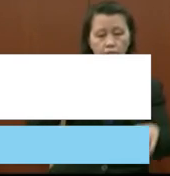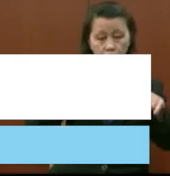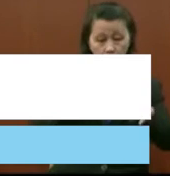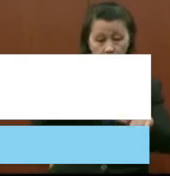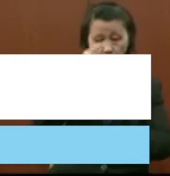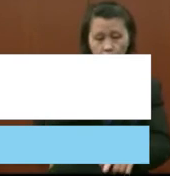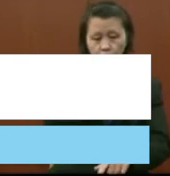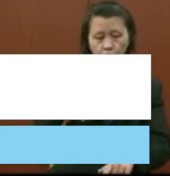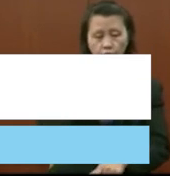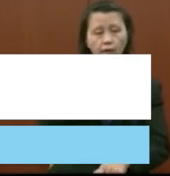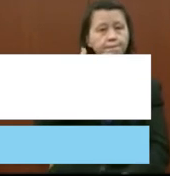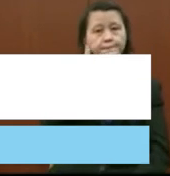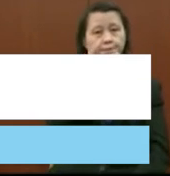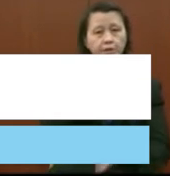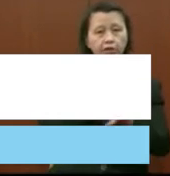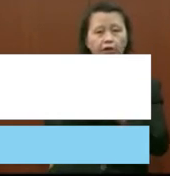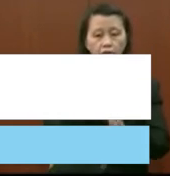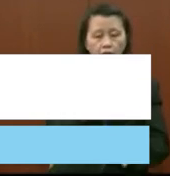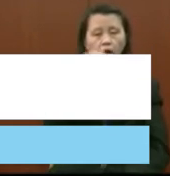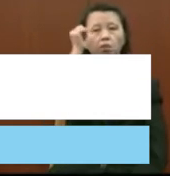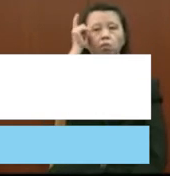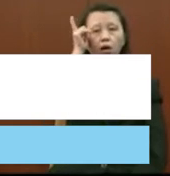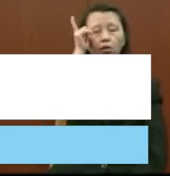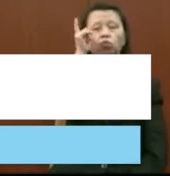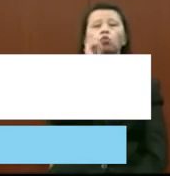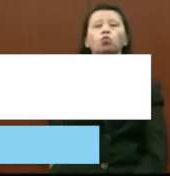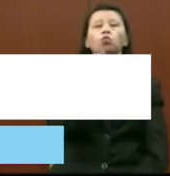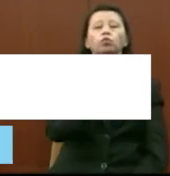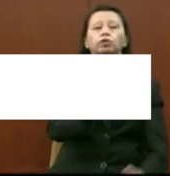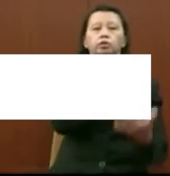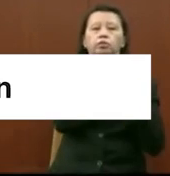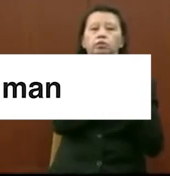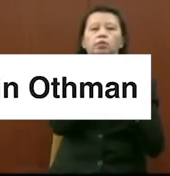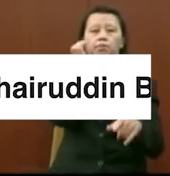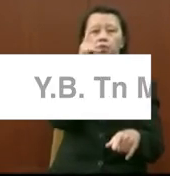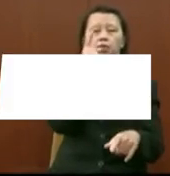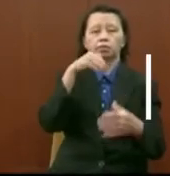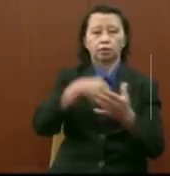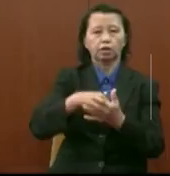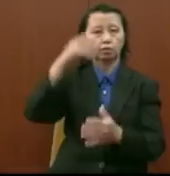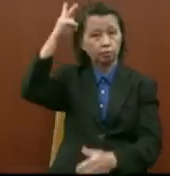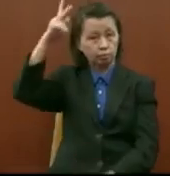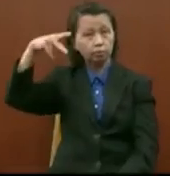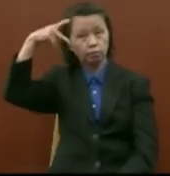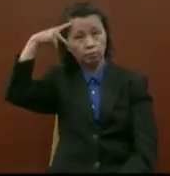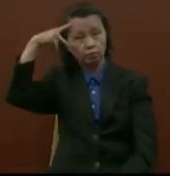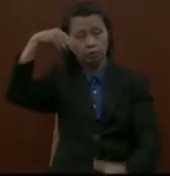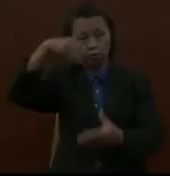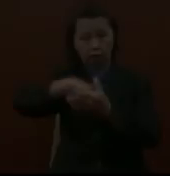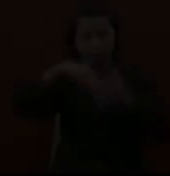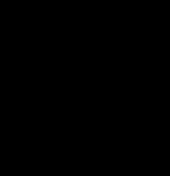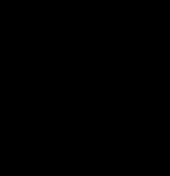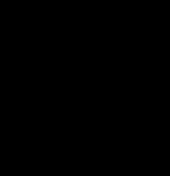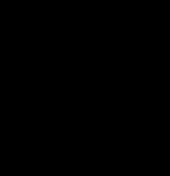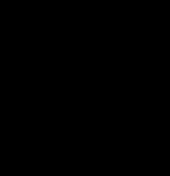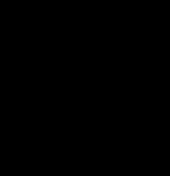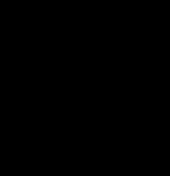mereka supaya mereka faham dan sedar tentang peranan mereka dalam politik di tanah air kita